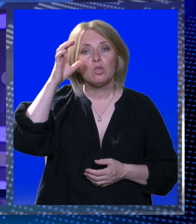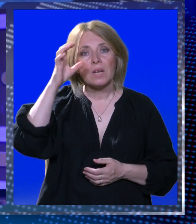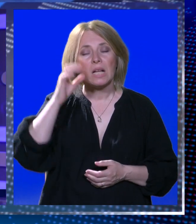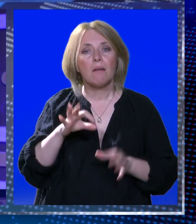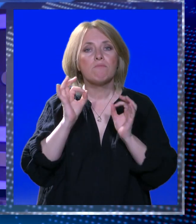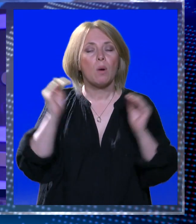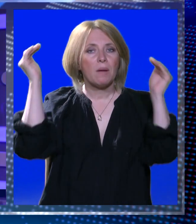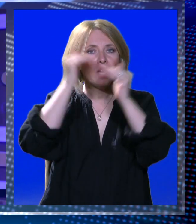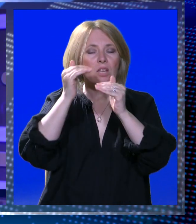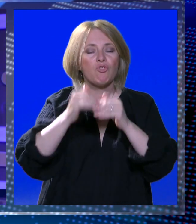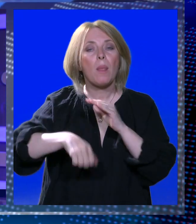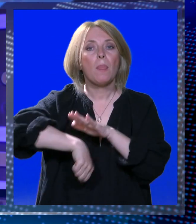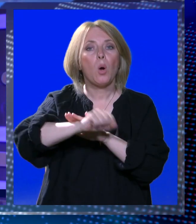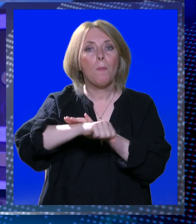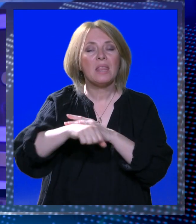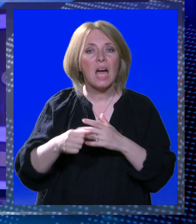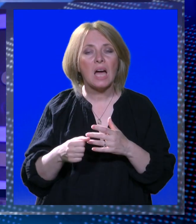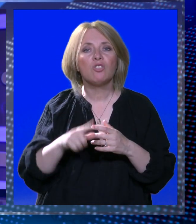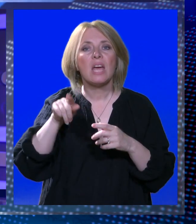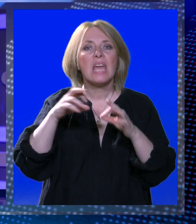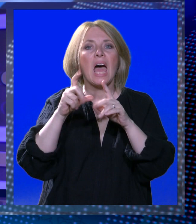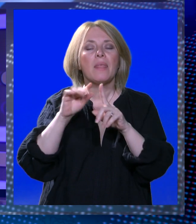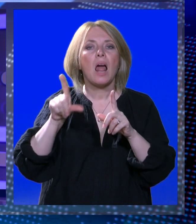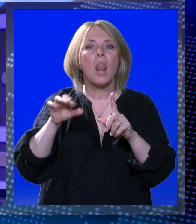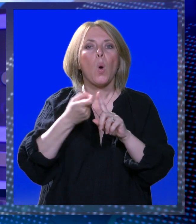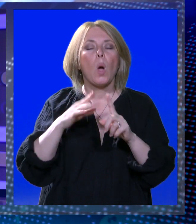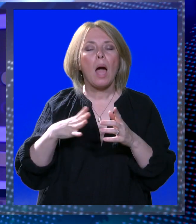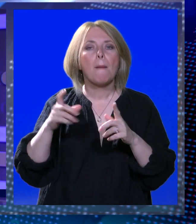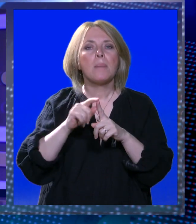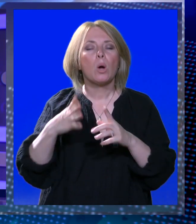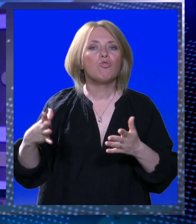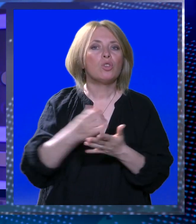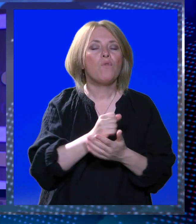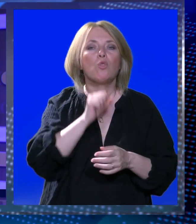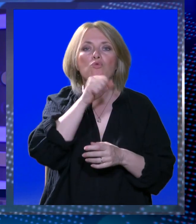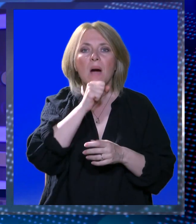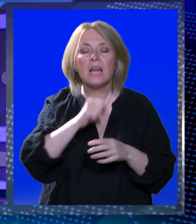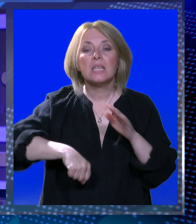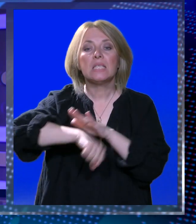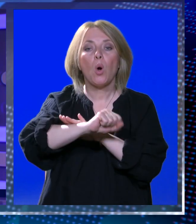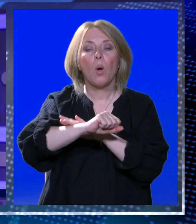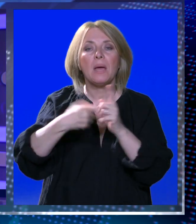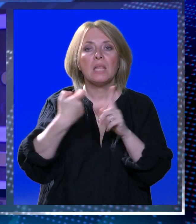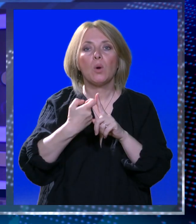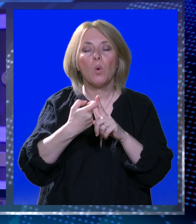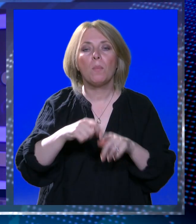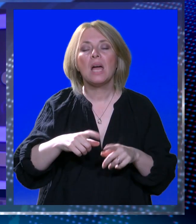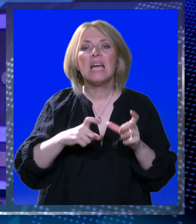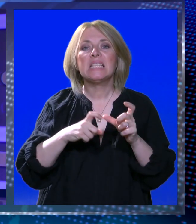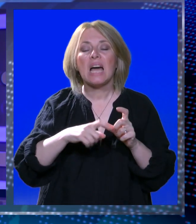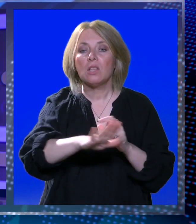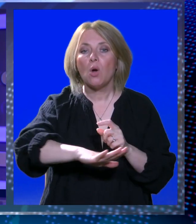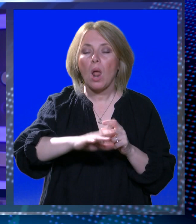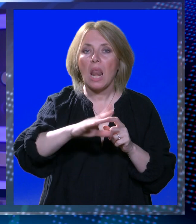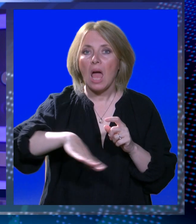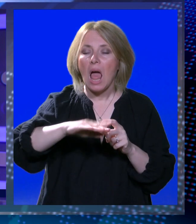Poštovani gledatelji, dobra večer. Nogometaši Adran Luka Ploče osvojili su županijski nogometni kup. Na stadionu u Lapadu